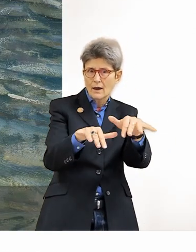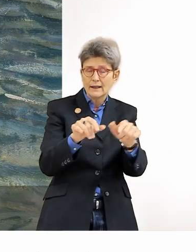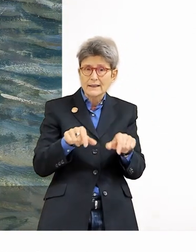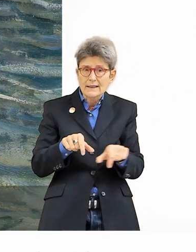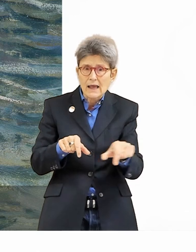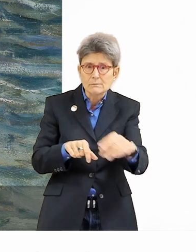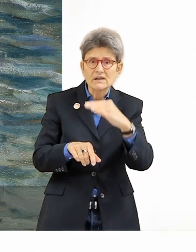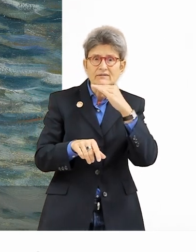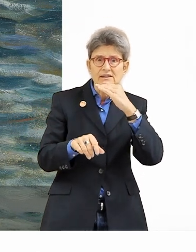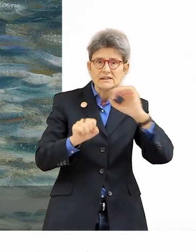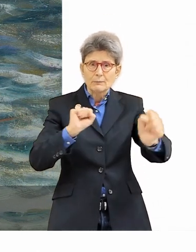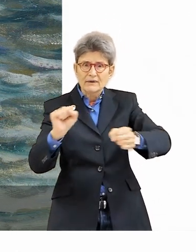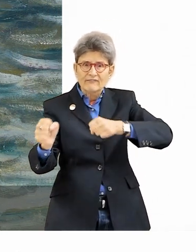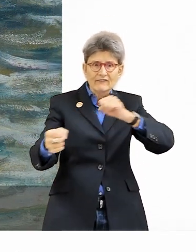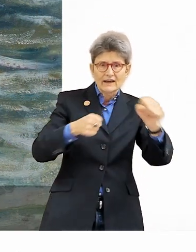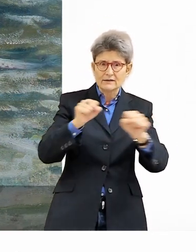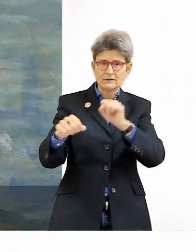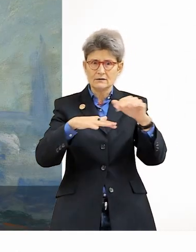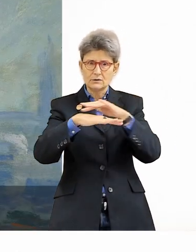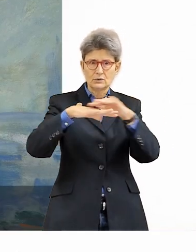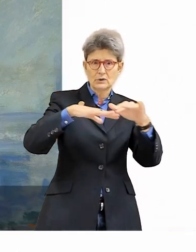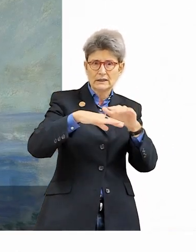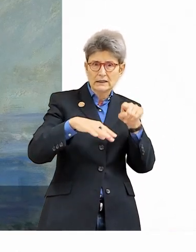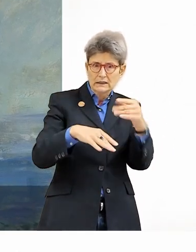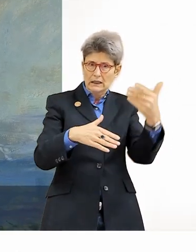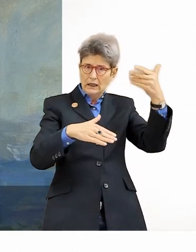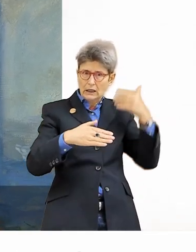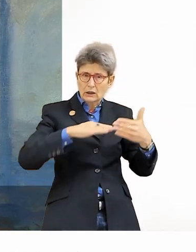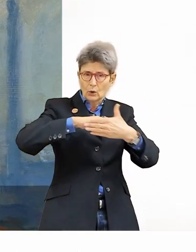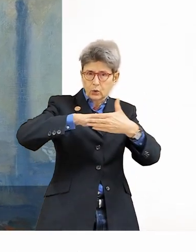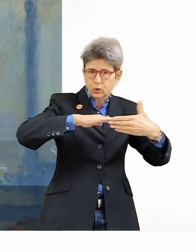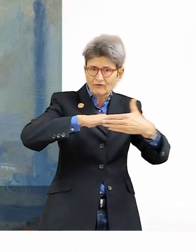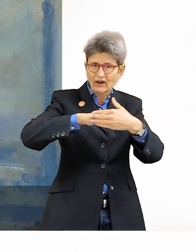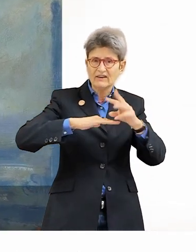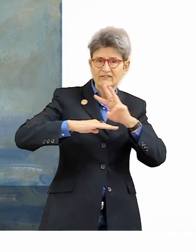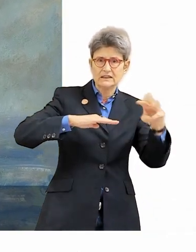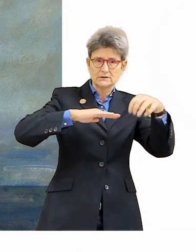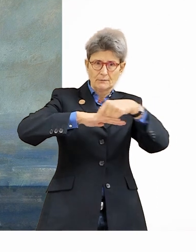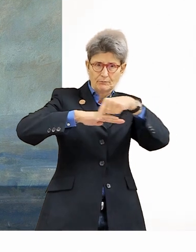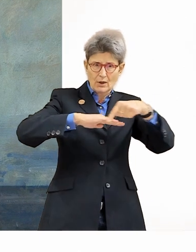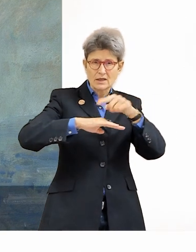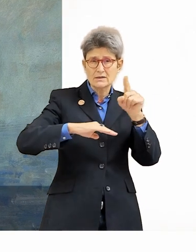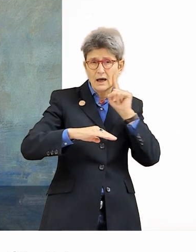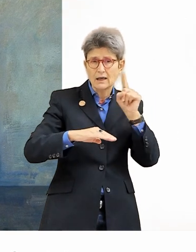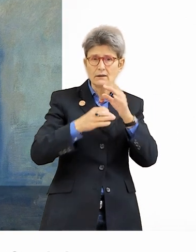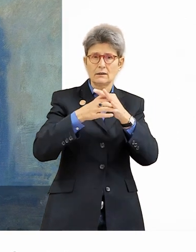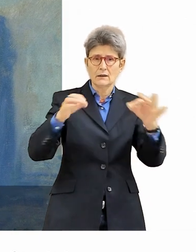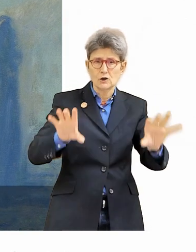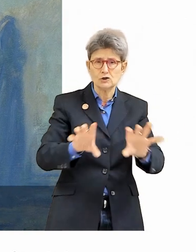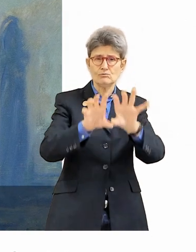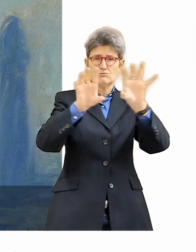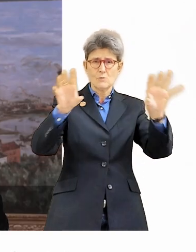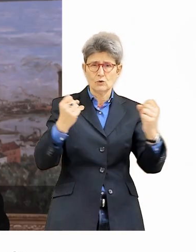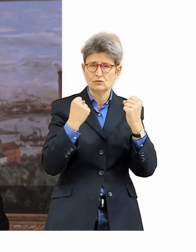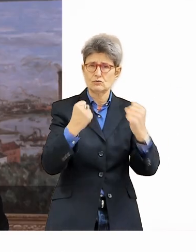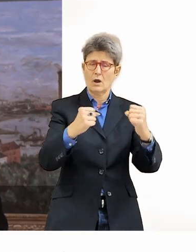sehen das bewegte Wasser der Thämse darunter. Und im Hintergrund die Westbank, wo eben die Schlote in den Himmel ragen und der große Smog, der jeden Tag über der